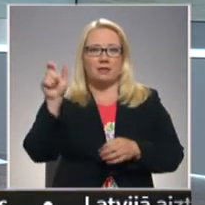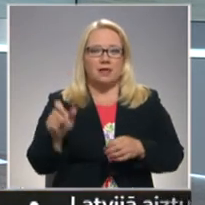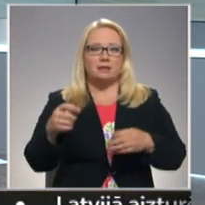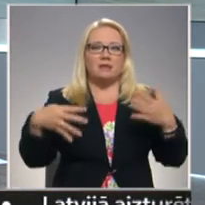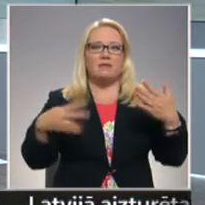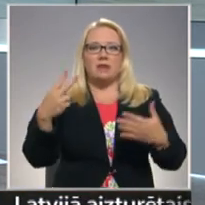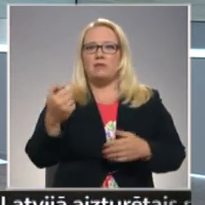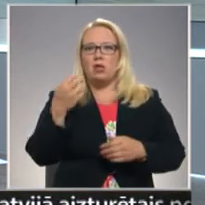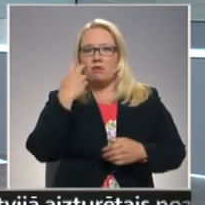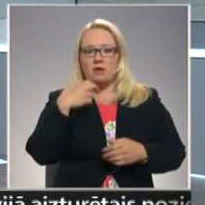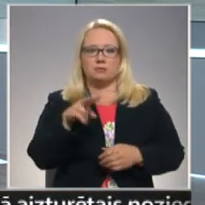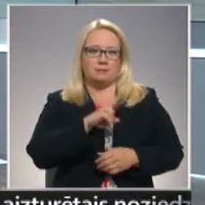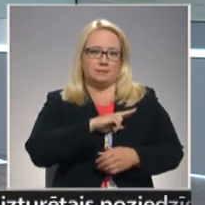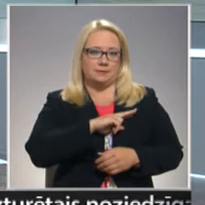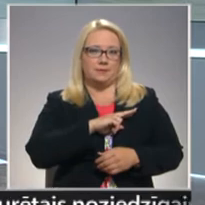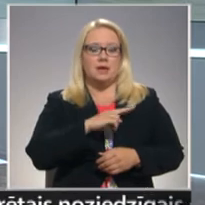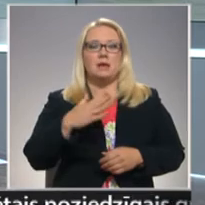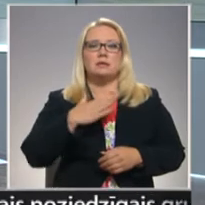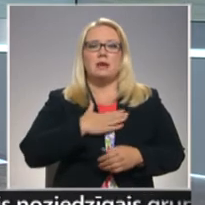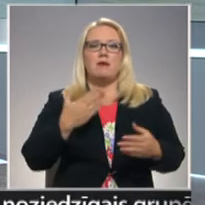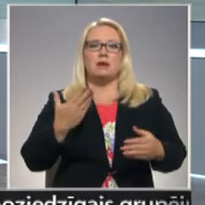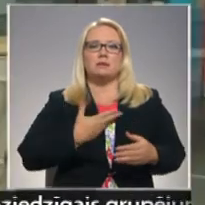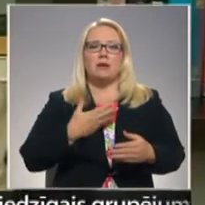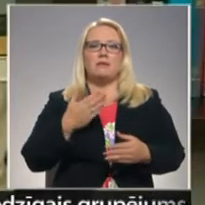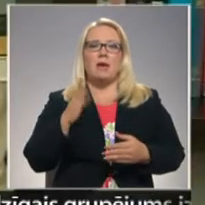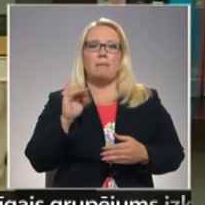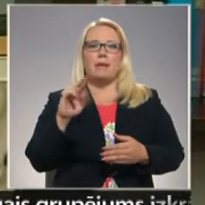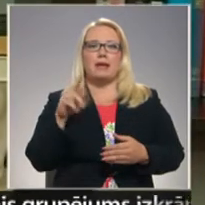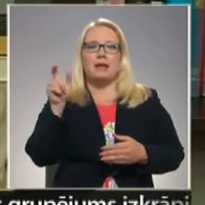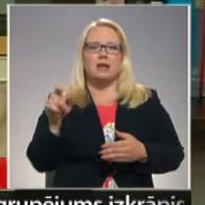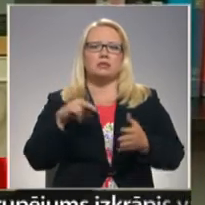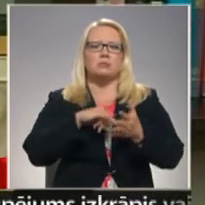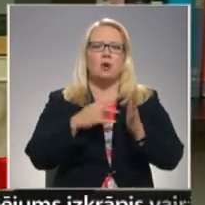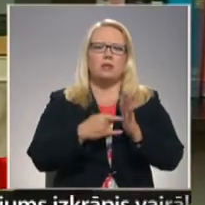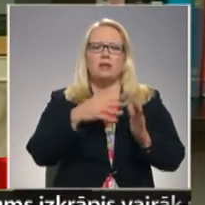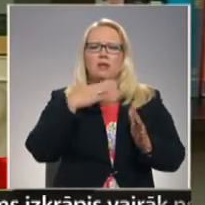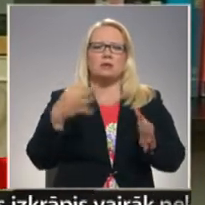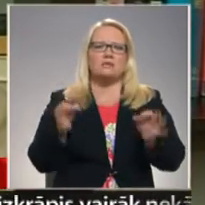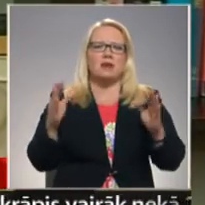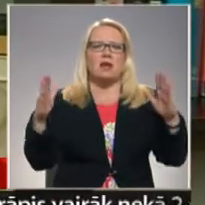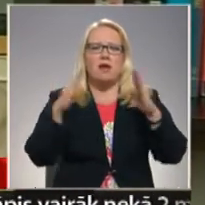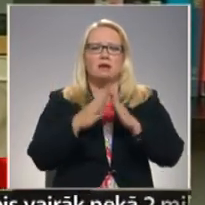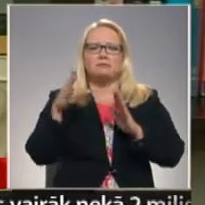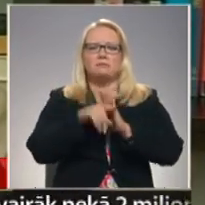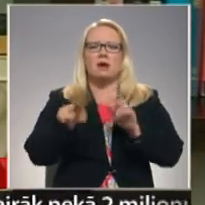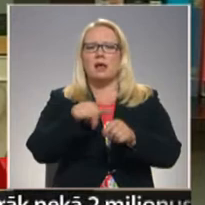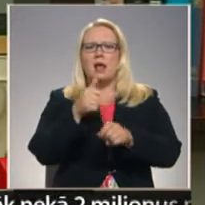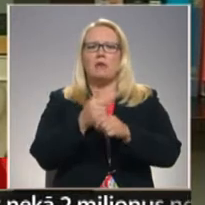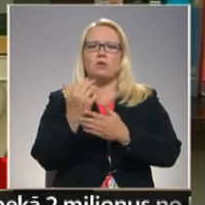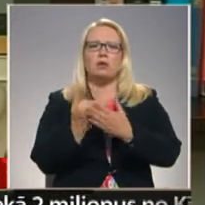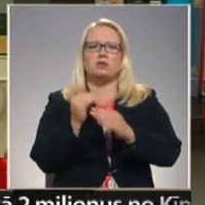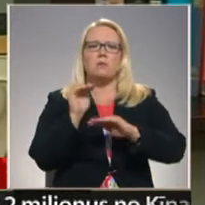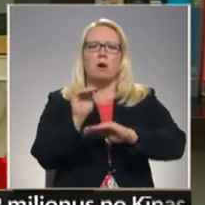gadu vecumā devies mūžībā. Savā dzīvē Birkerts projektēja daudzas nozīmīgas ēkas, to skaita Federālo rezervi banku